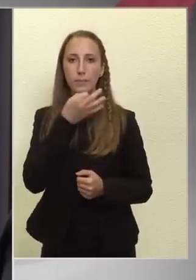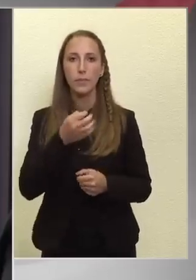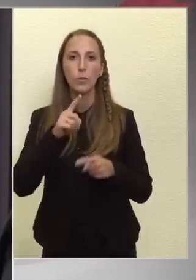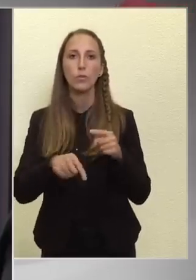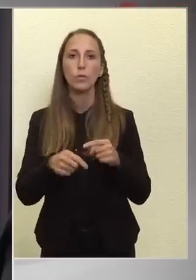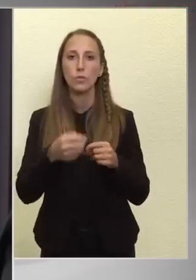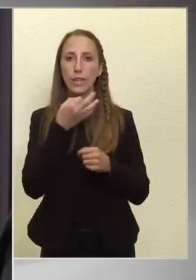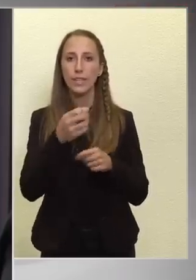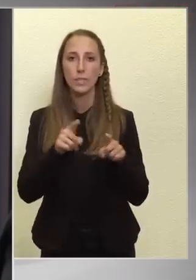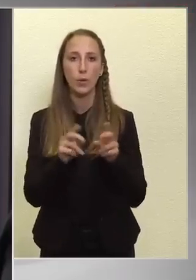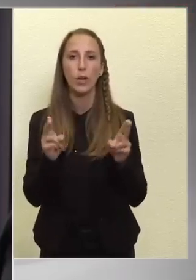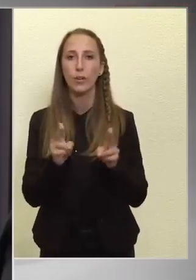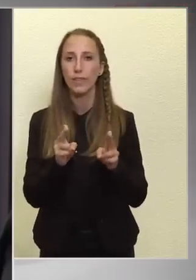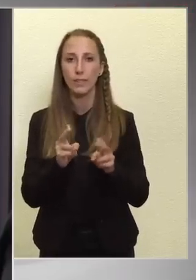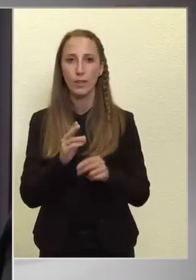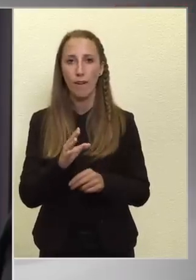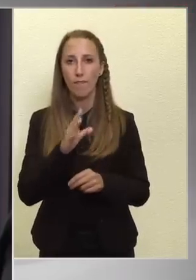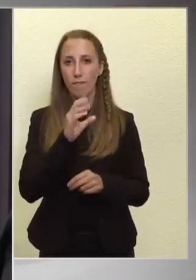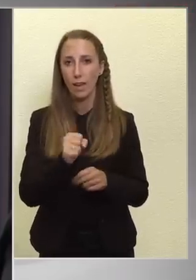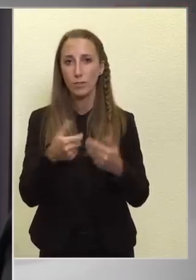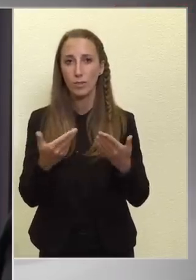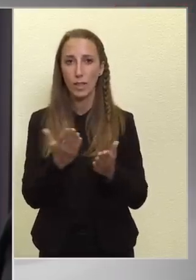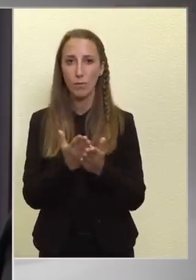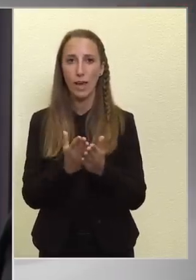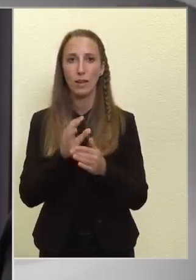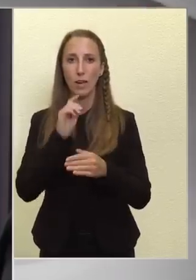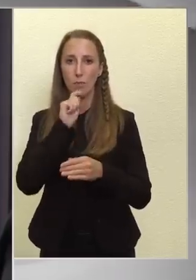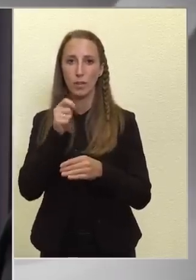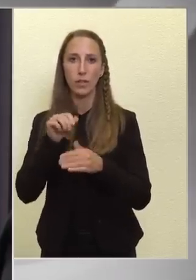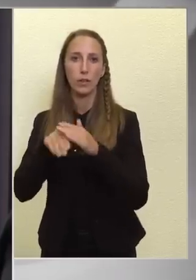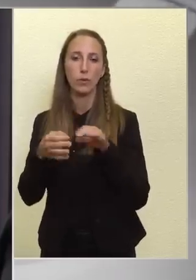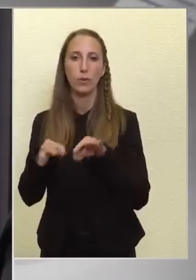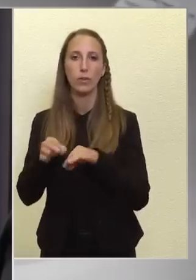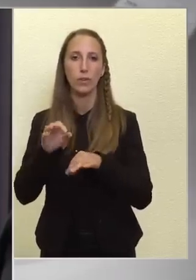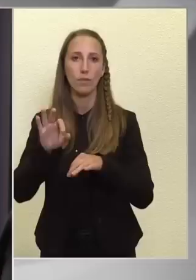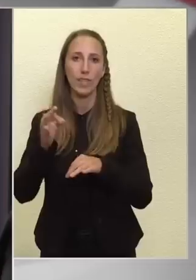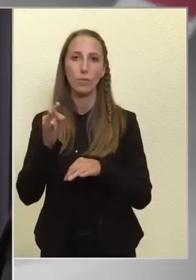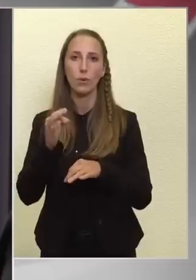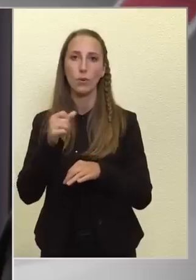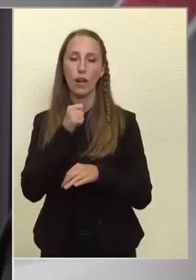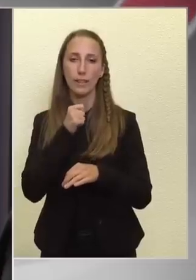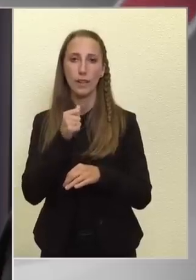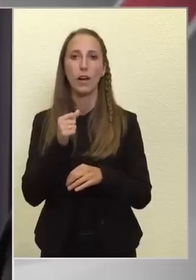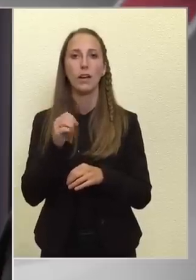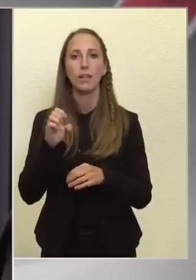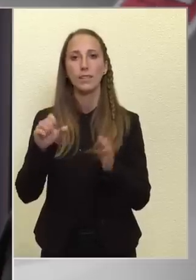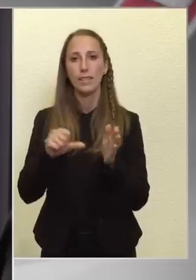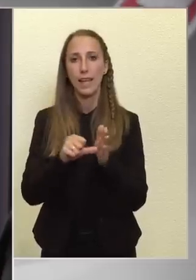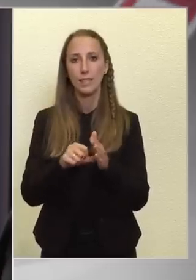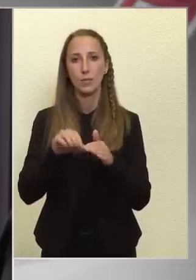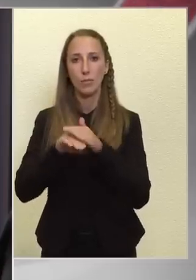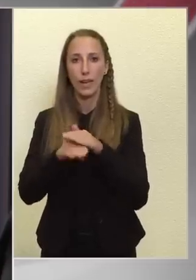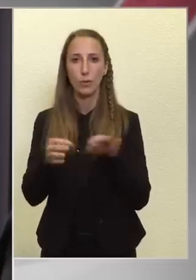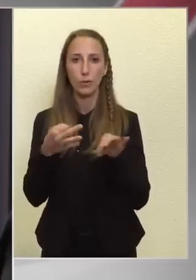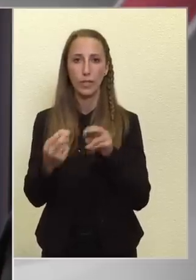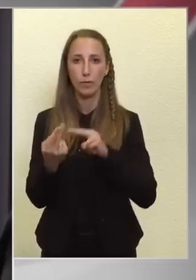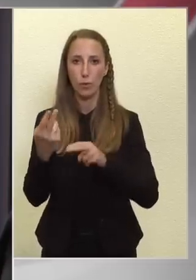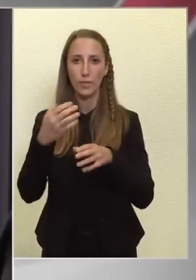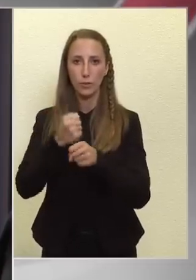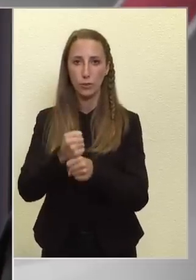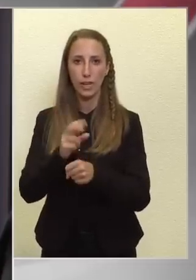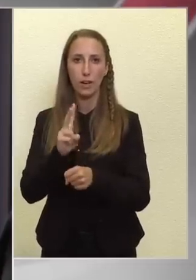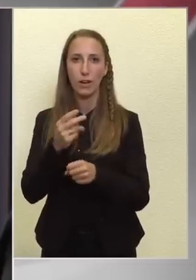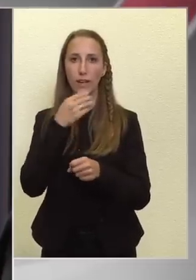rövid, hogy válaszolta már a magyar külügy Filippo Grandinak, az ENSZ menekültügyi főbiztosának, aki